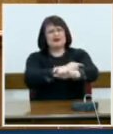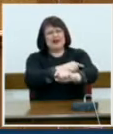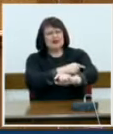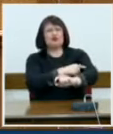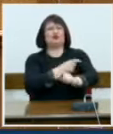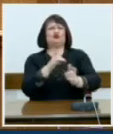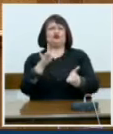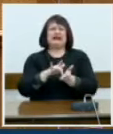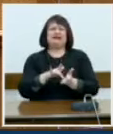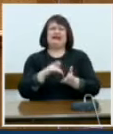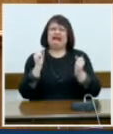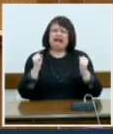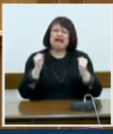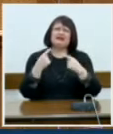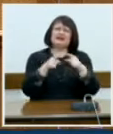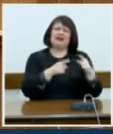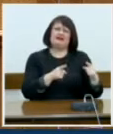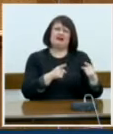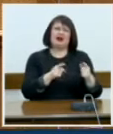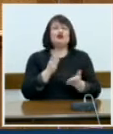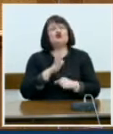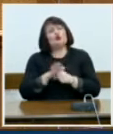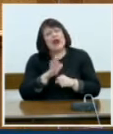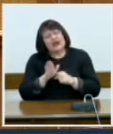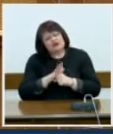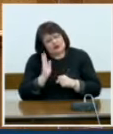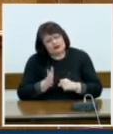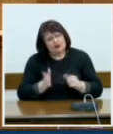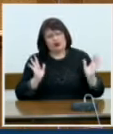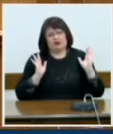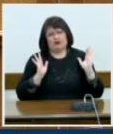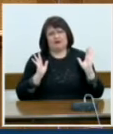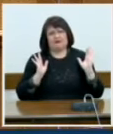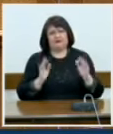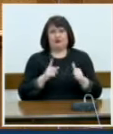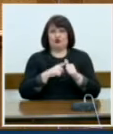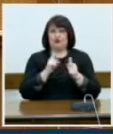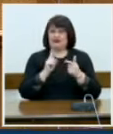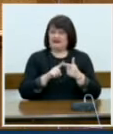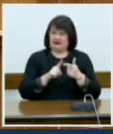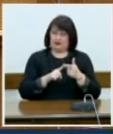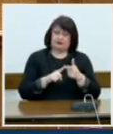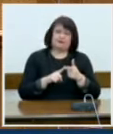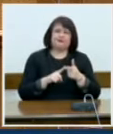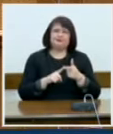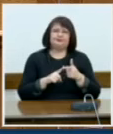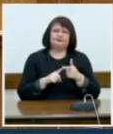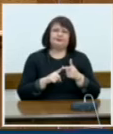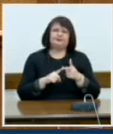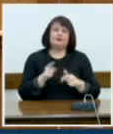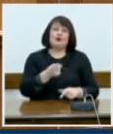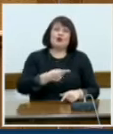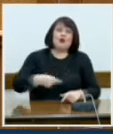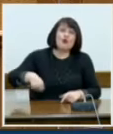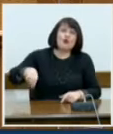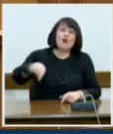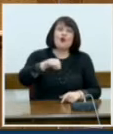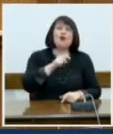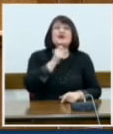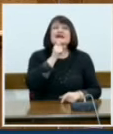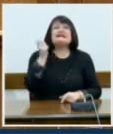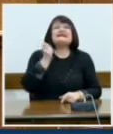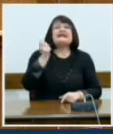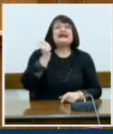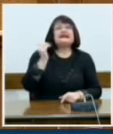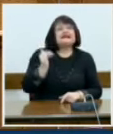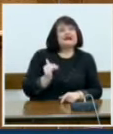από τα πολλά που τους οφείλουμε. Δεύτερον, όλοι οι χαμηλοσυνταξιούχοι της